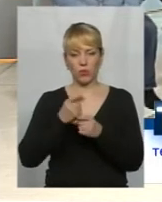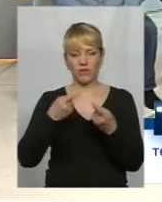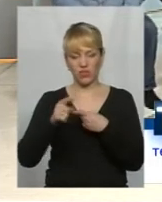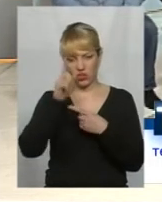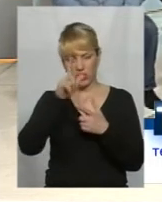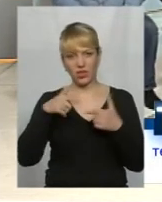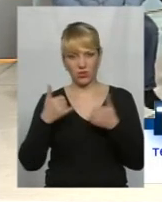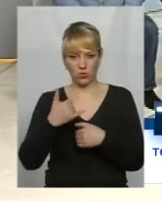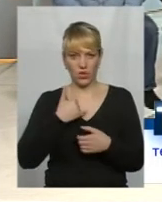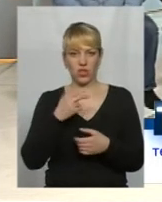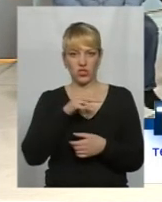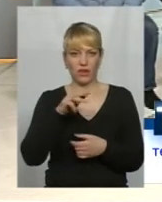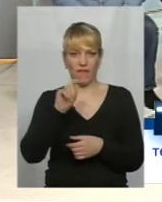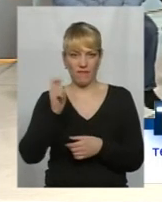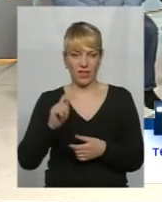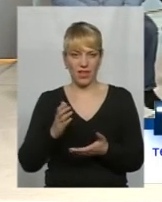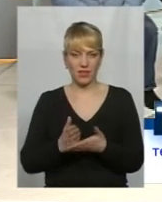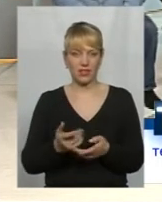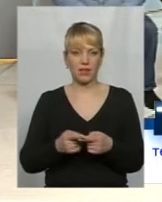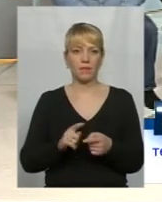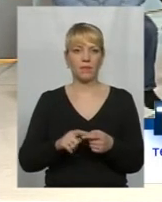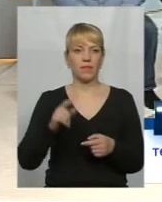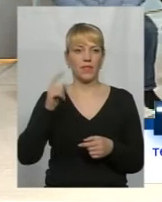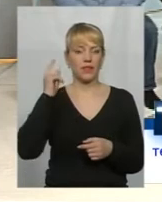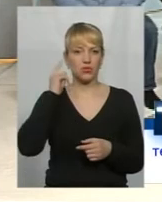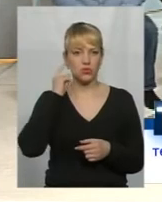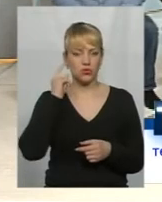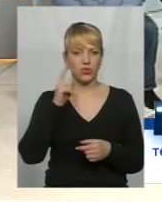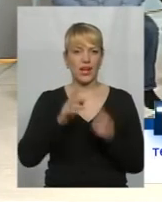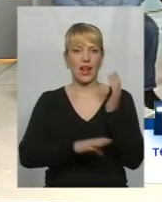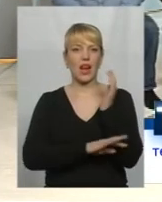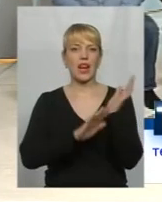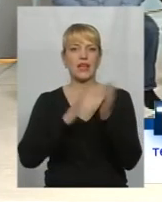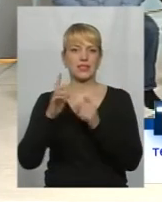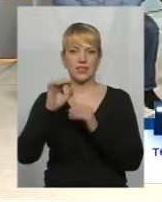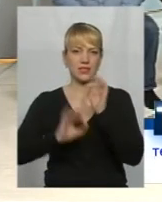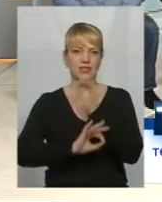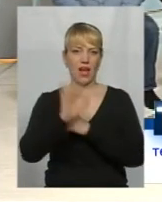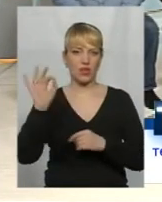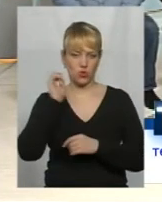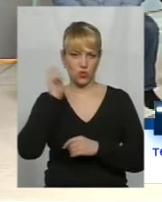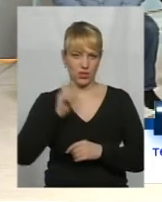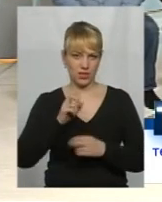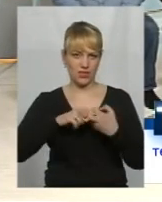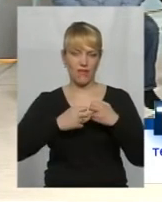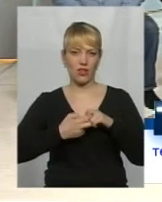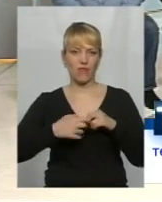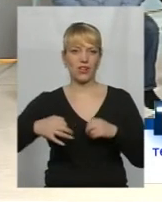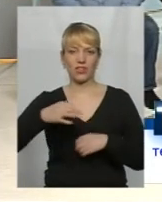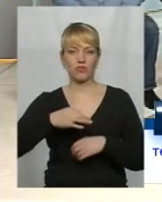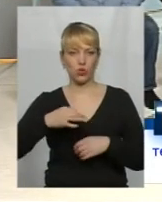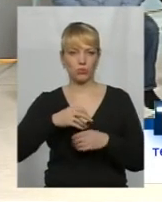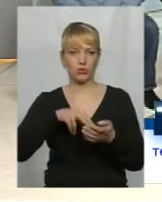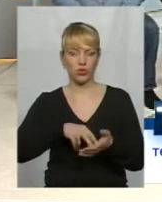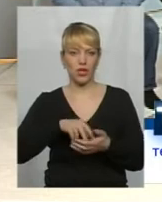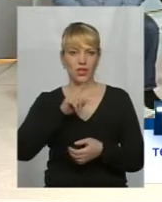йде. Друге, ліс лечений, там, західні, в Яно-Франктирській області стоять